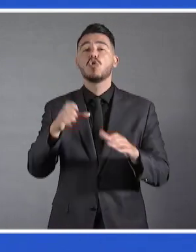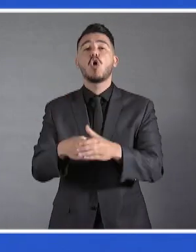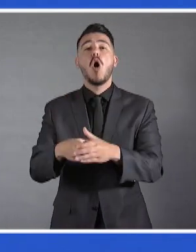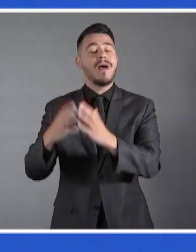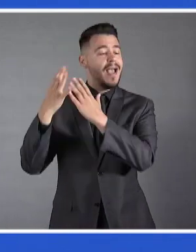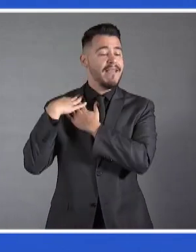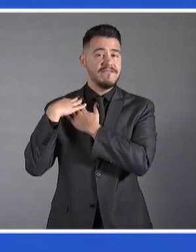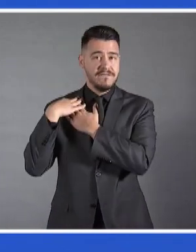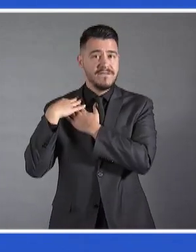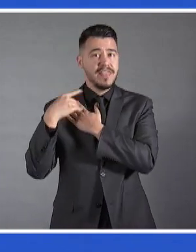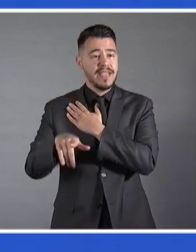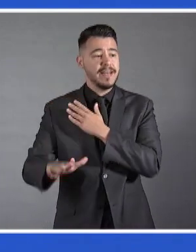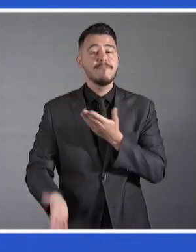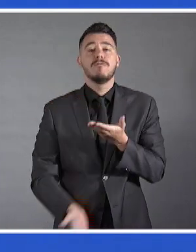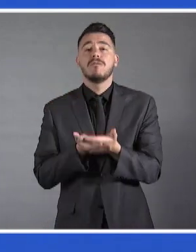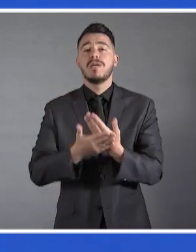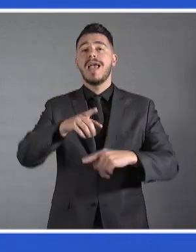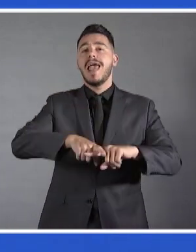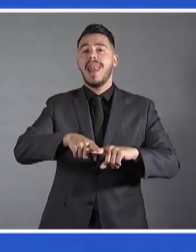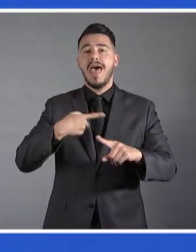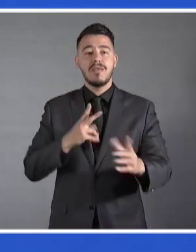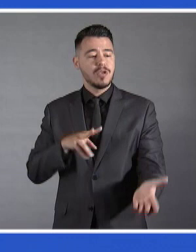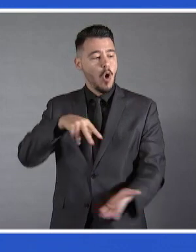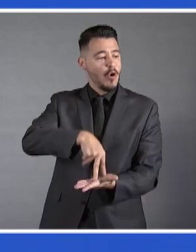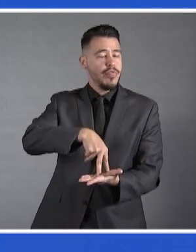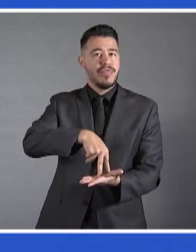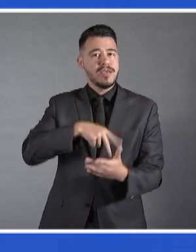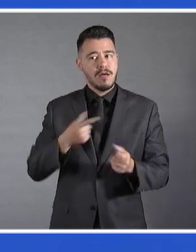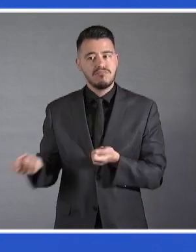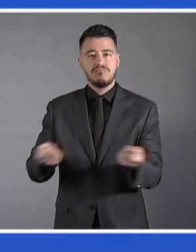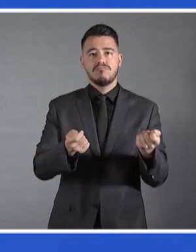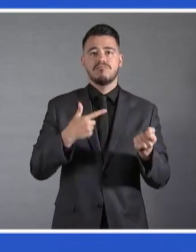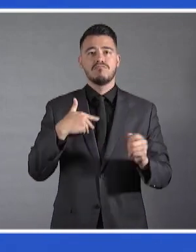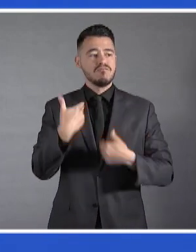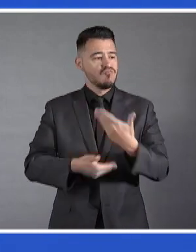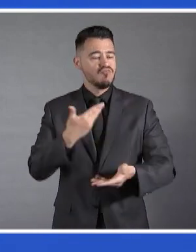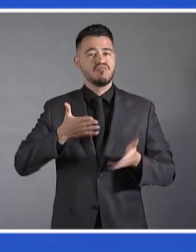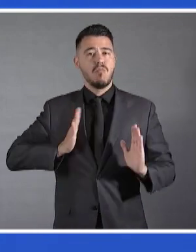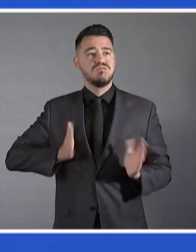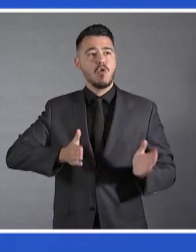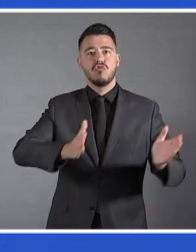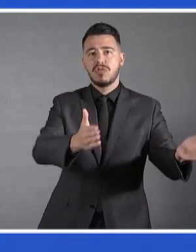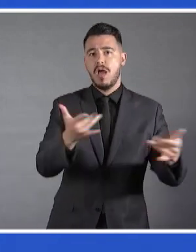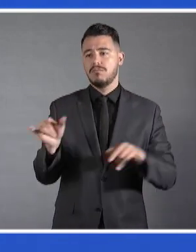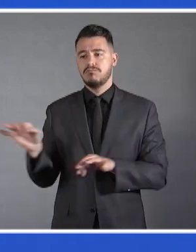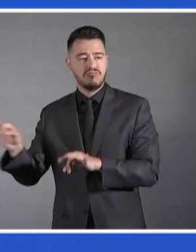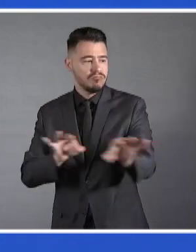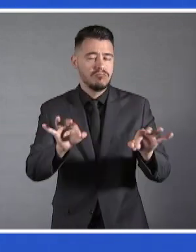αυτούς τους δύσκολους καιρούς, για να προχωρήσει μπροστά με στρατηγικό σχεδιασμό ενότητα και αυτοπεποίθηση,